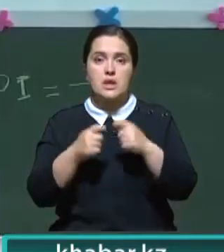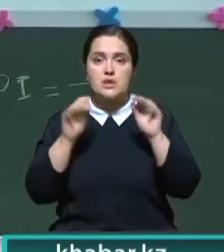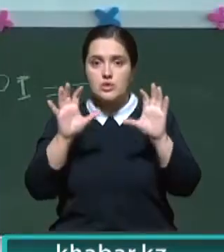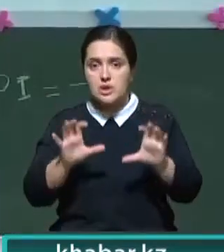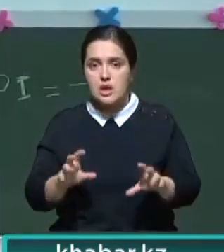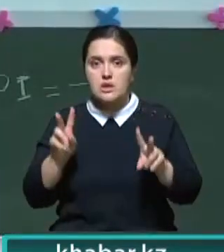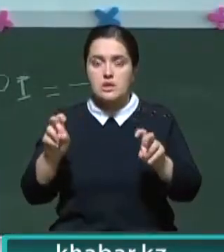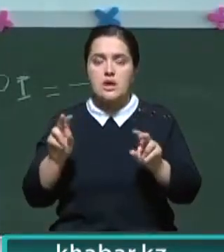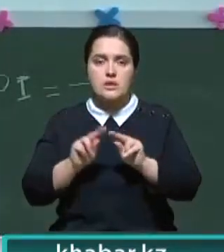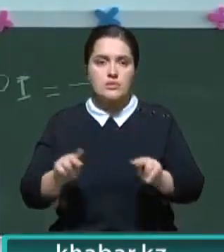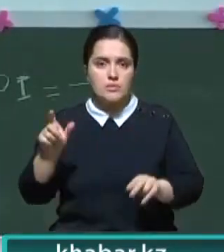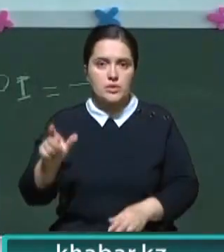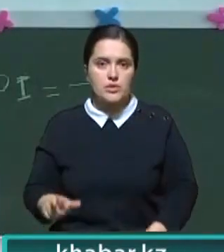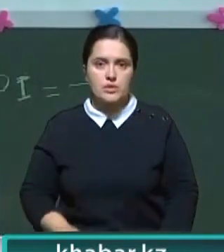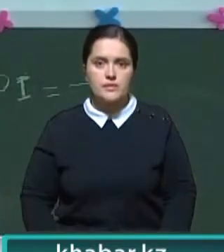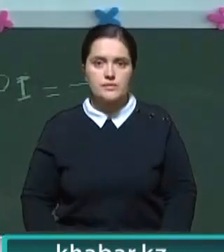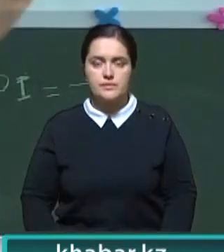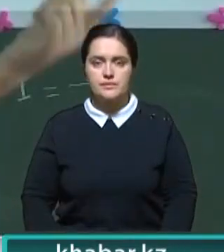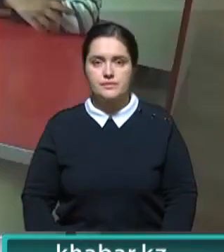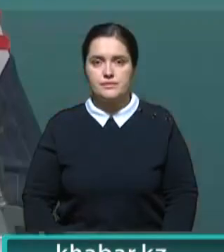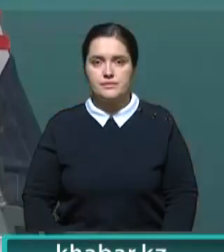факты нарушения закона о статусе педагога.